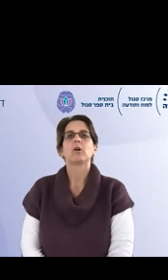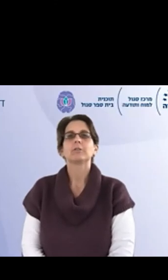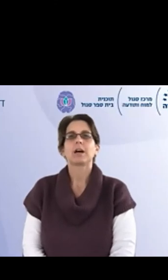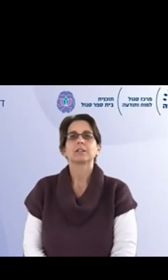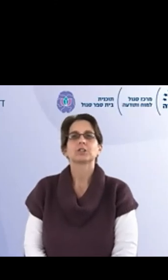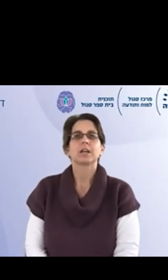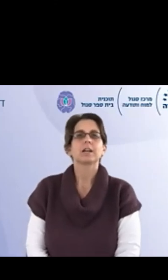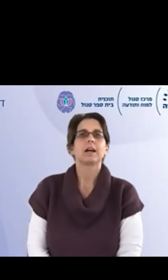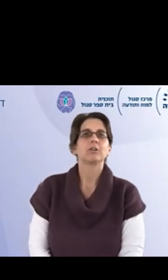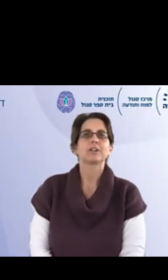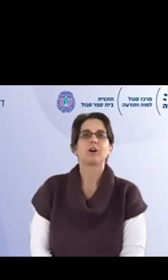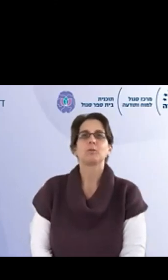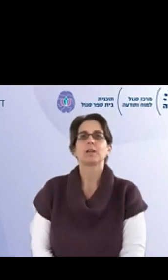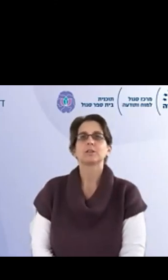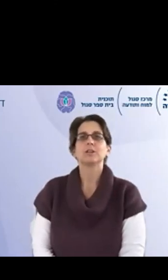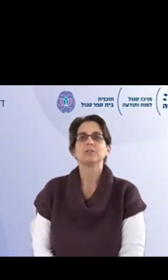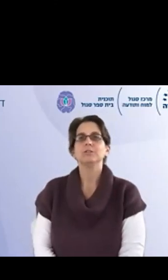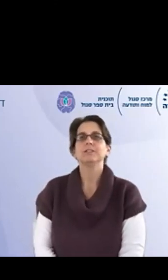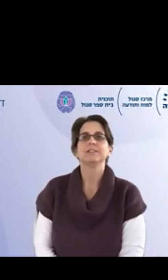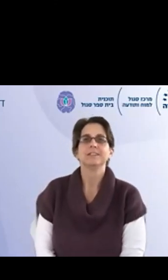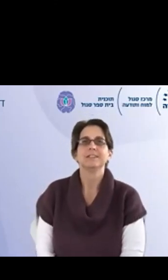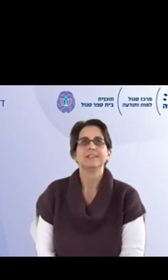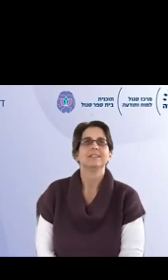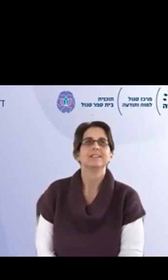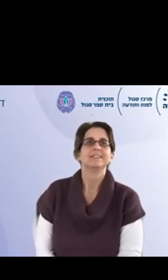אני רואה אותך על השטק, אלון אתה יכול פה לעזור לנו?